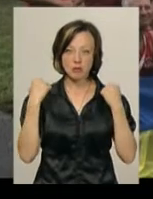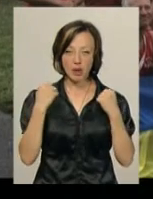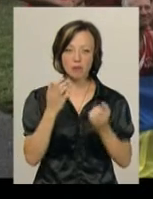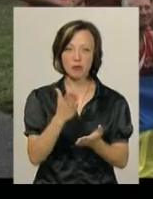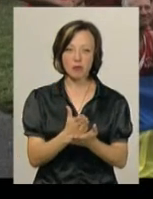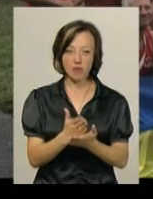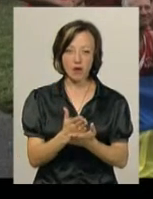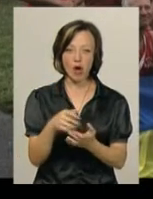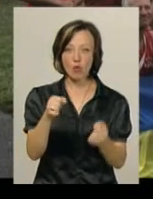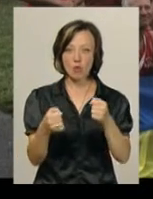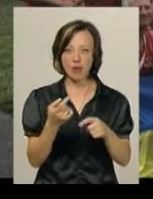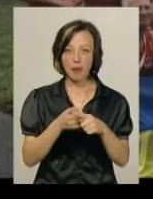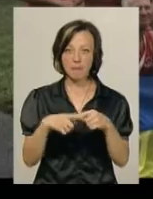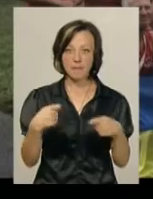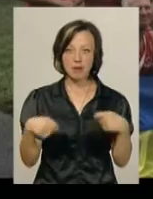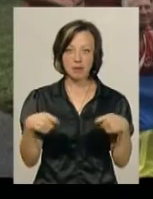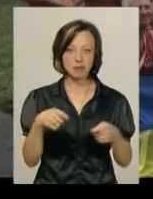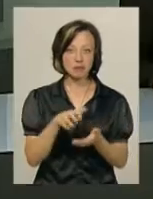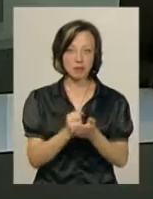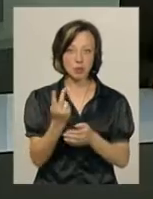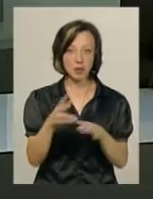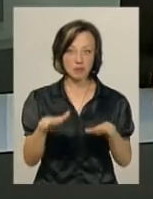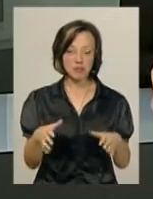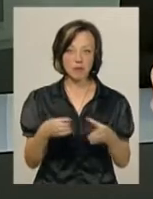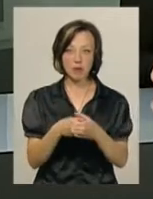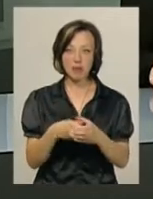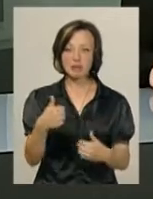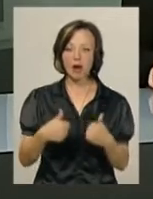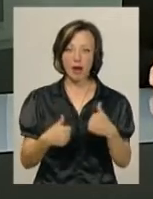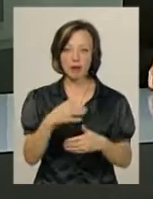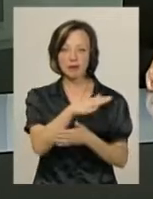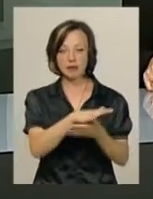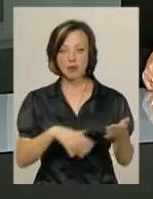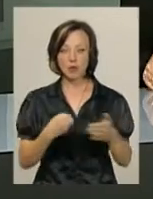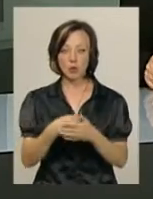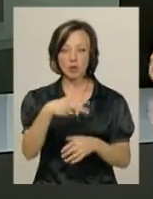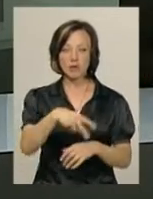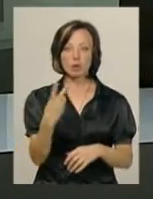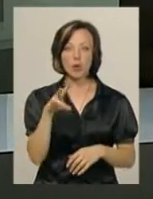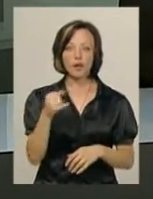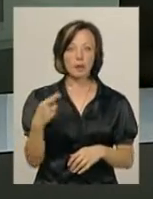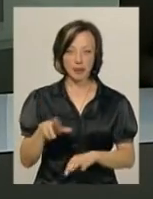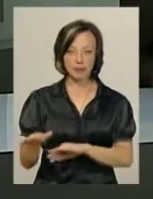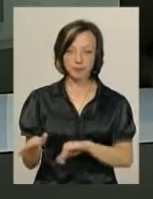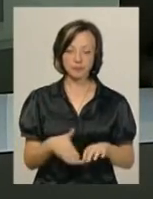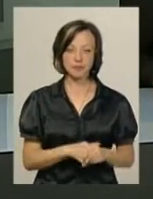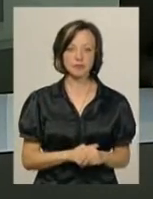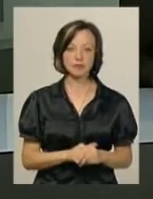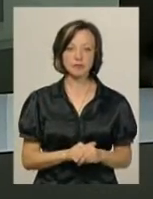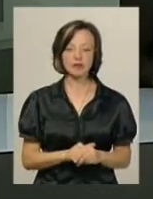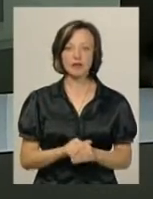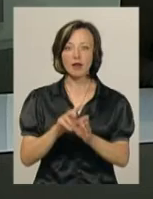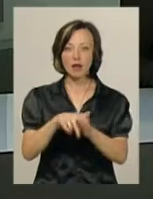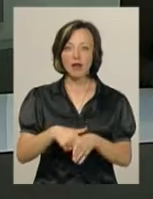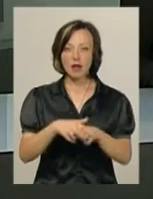перебувають рульовий і барабанщик, посів друге місце в команді. Змагання ці триватимуть до 22 липня. Вершники